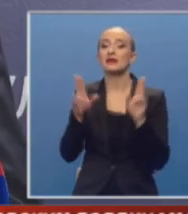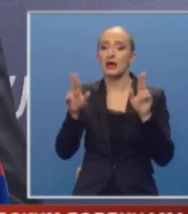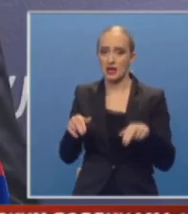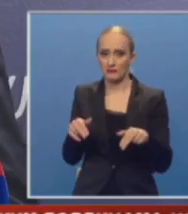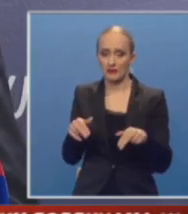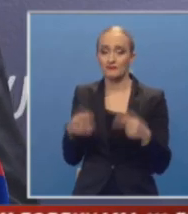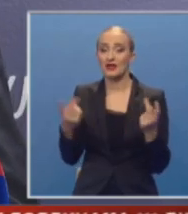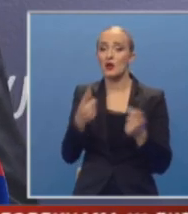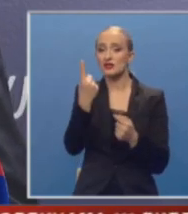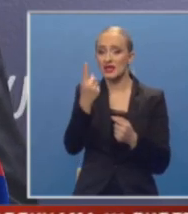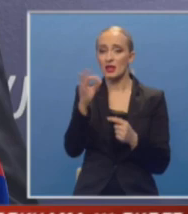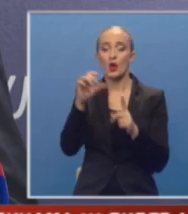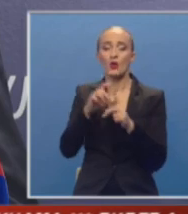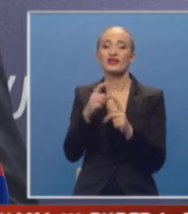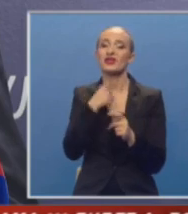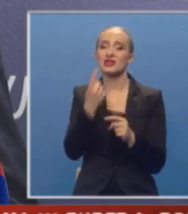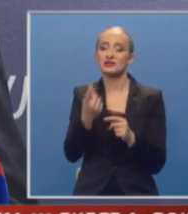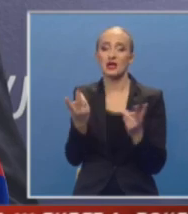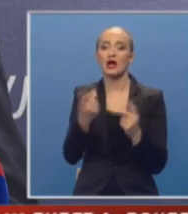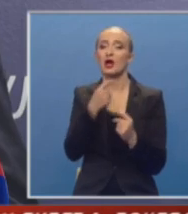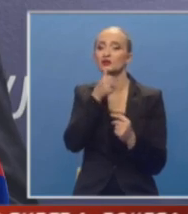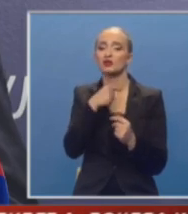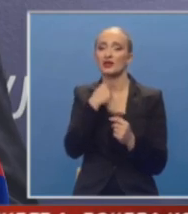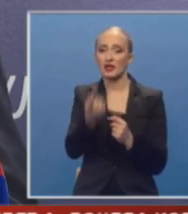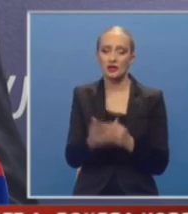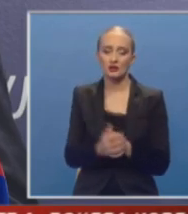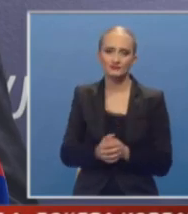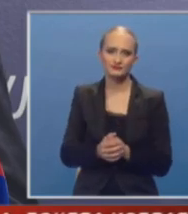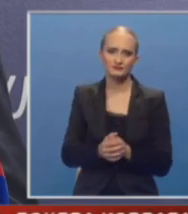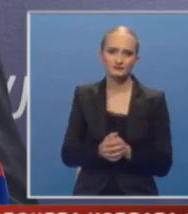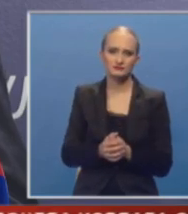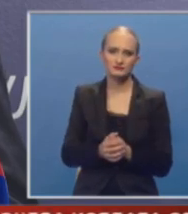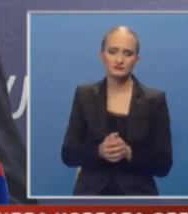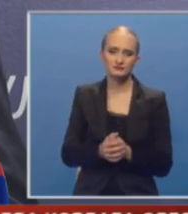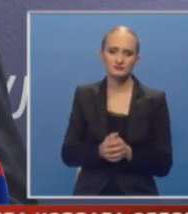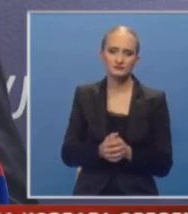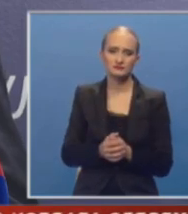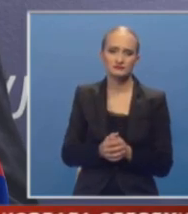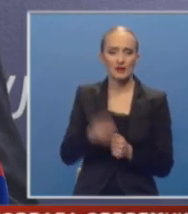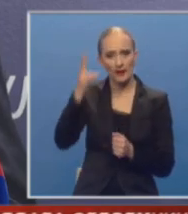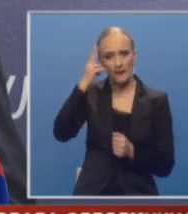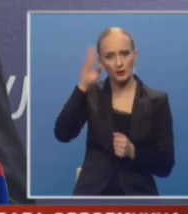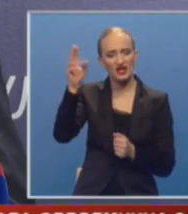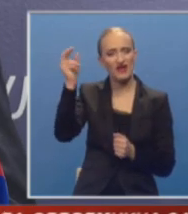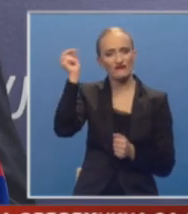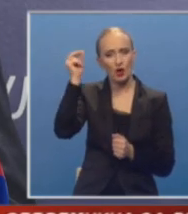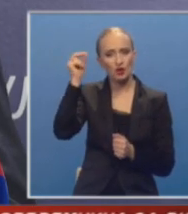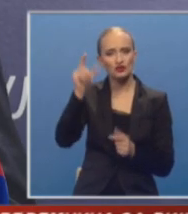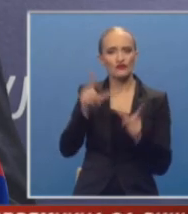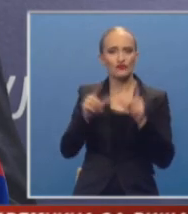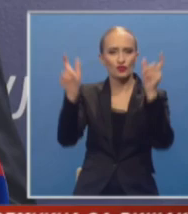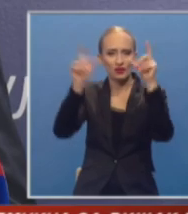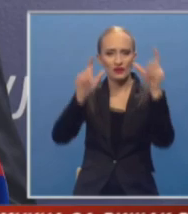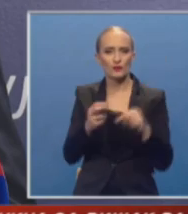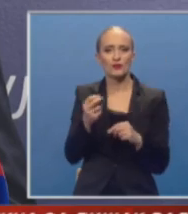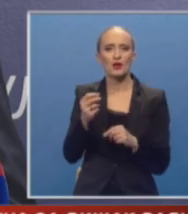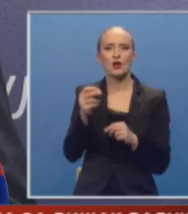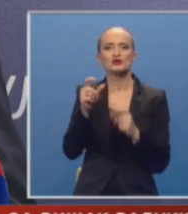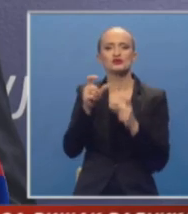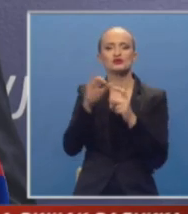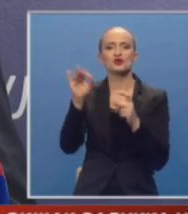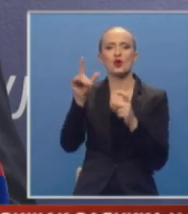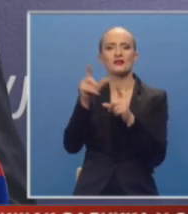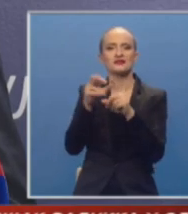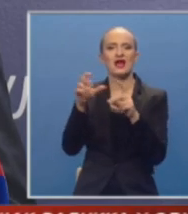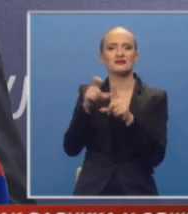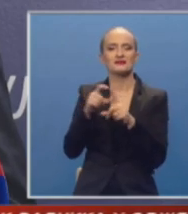kao jedan od jezika, kao što je rekao poznati filozof u Republike Srpskoj Oleg Soldat,